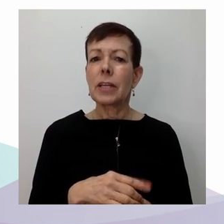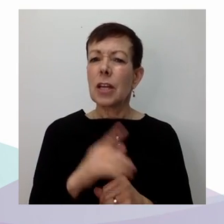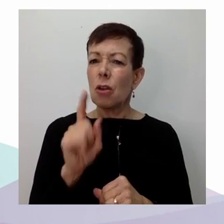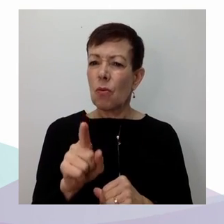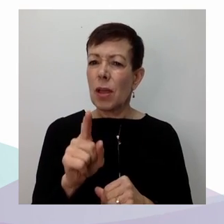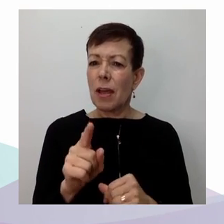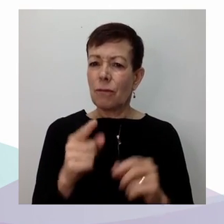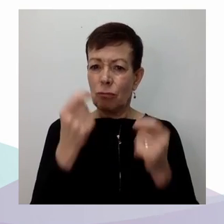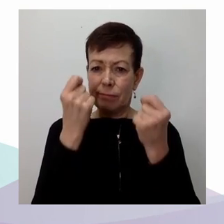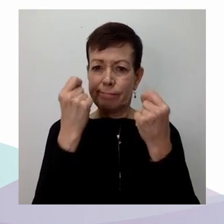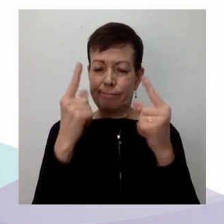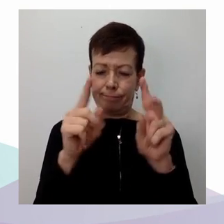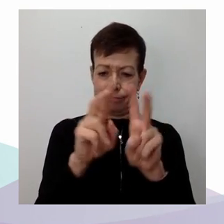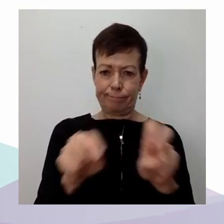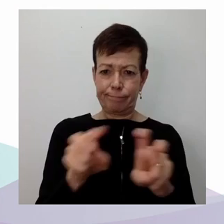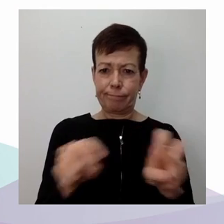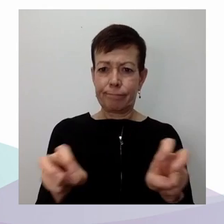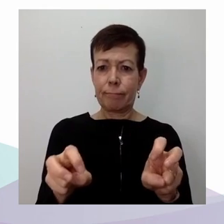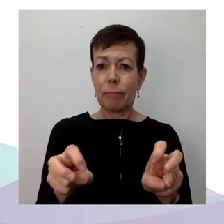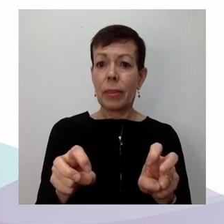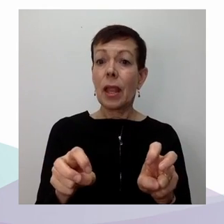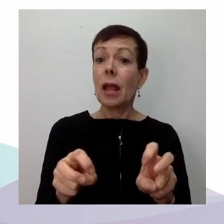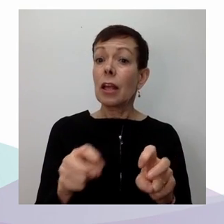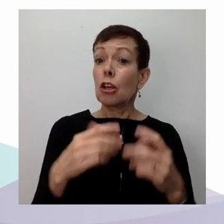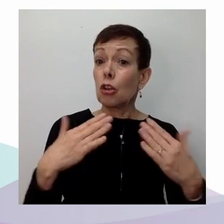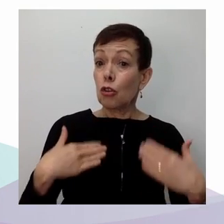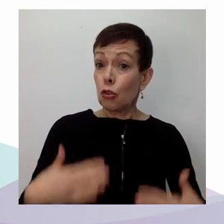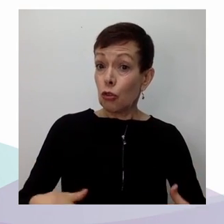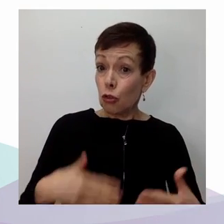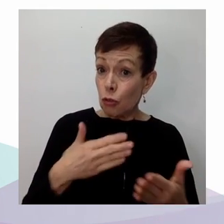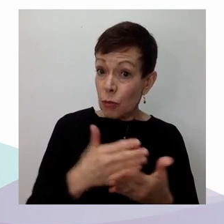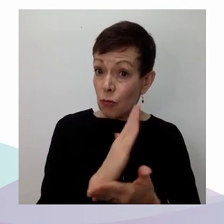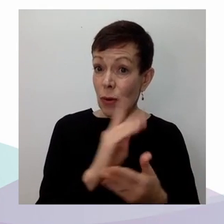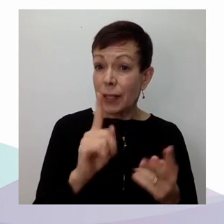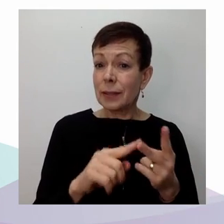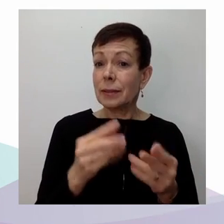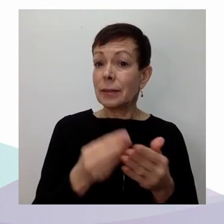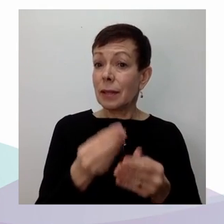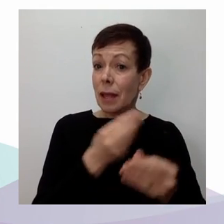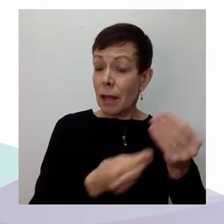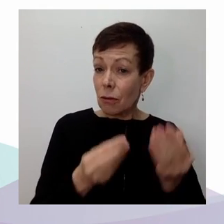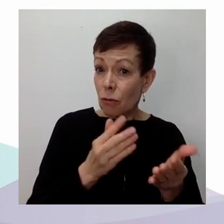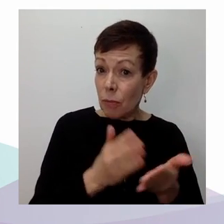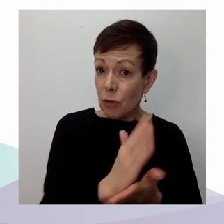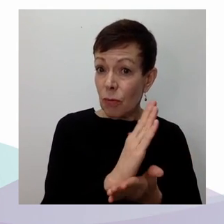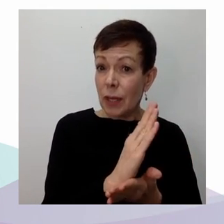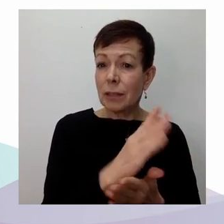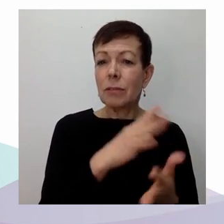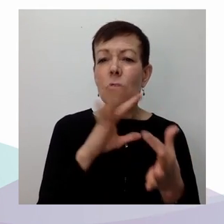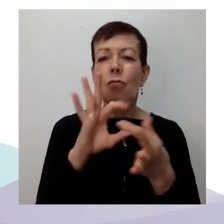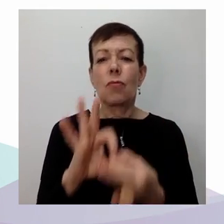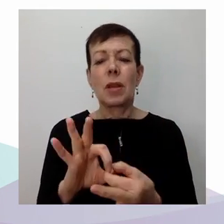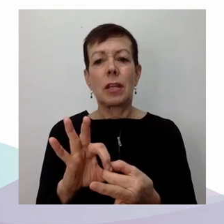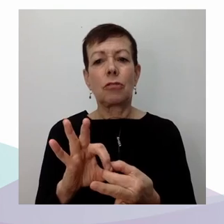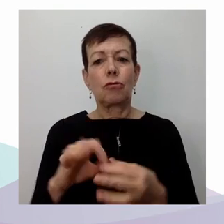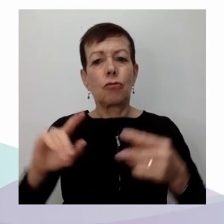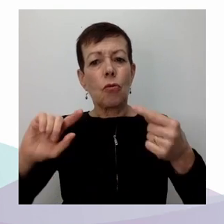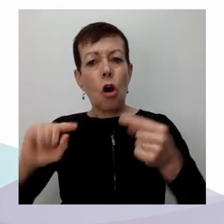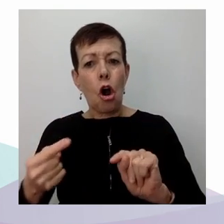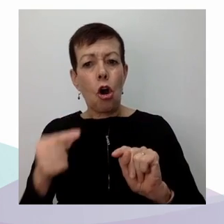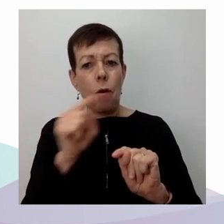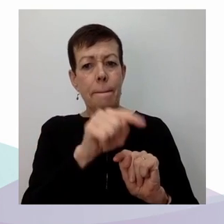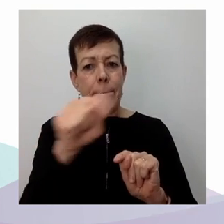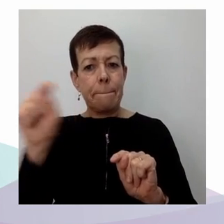réparation, ce qui n'est pas, bien sûr, dépourvu de sens. Il s'agit bien sûr d'un levier